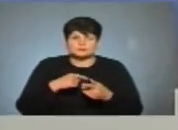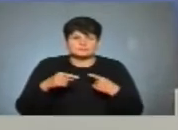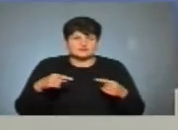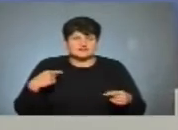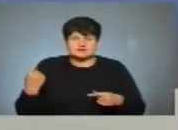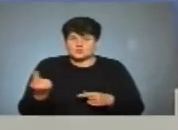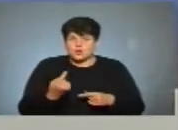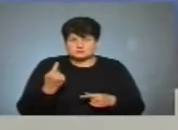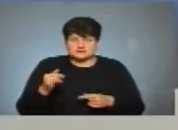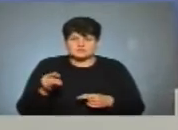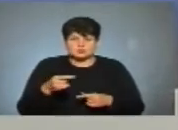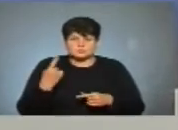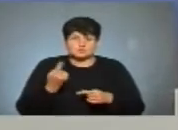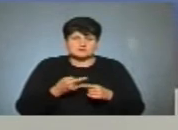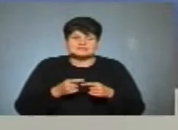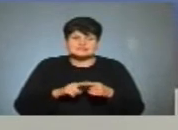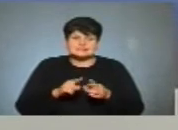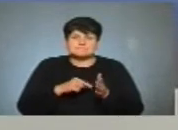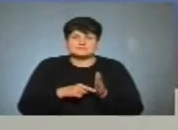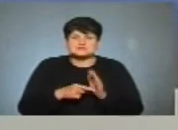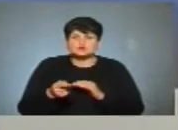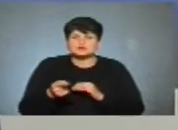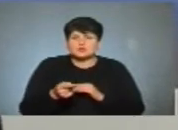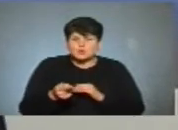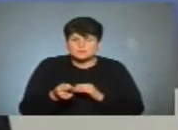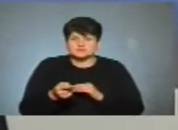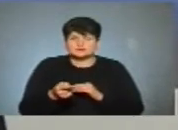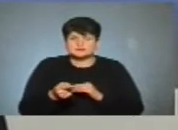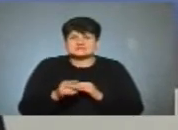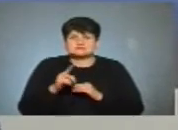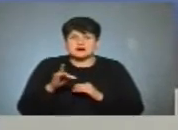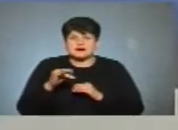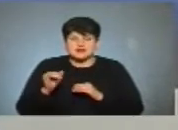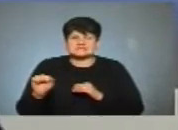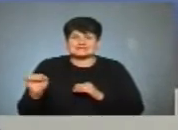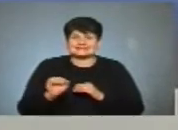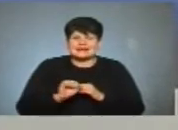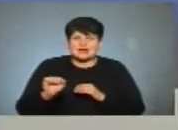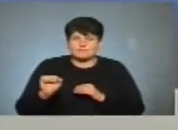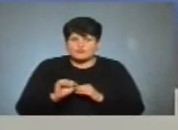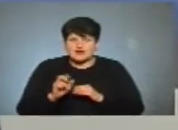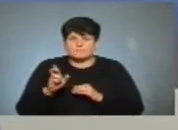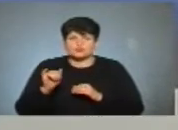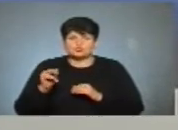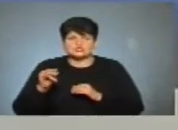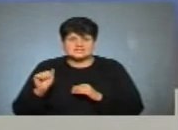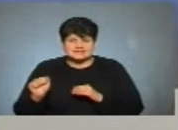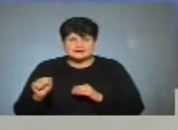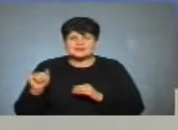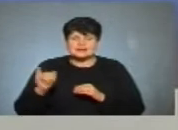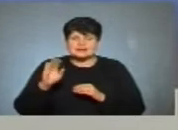областях. На Тернопільщині – це безпосередньо місто Тернопіль, це Збараська, Теребовлянська, Бучацька і